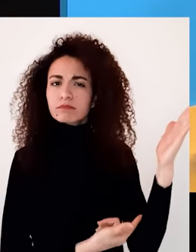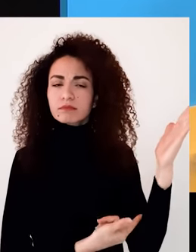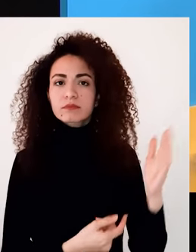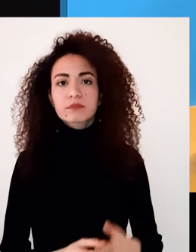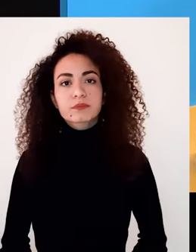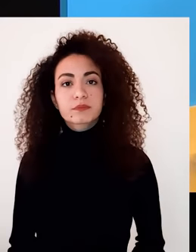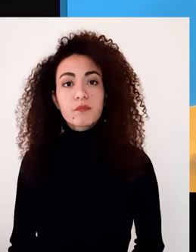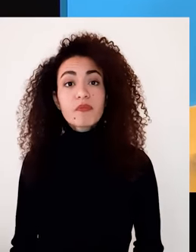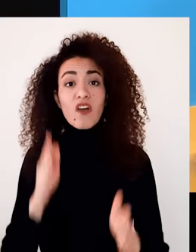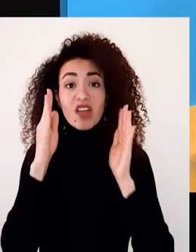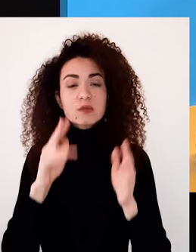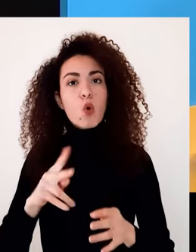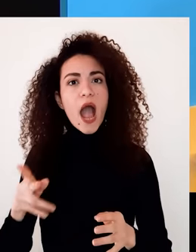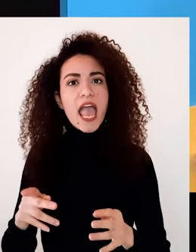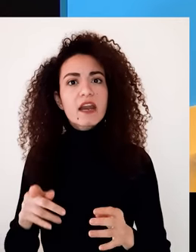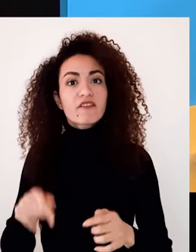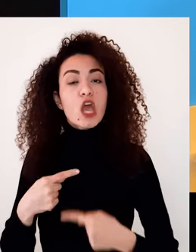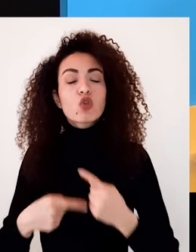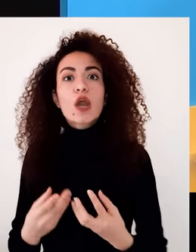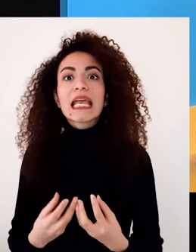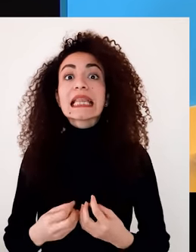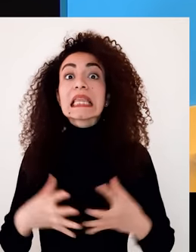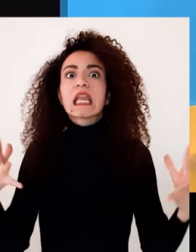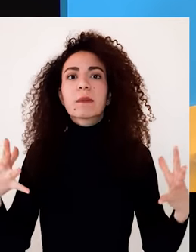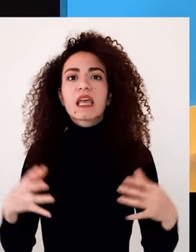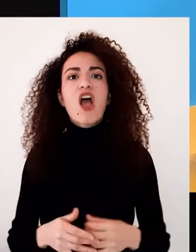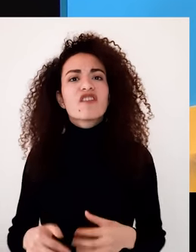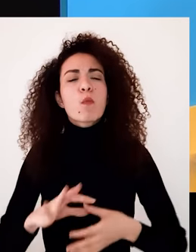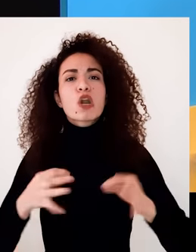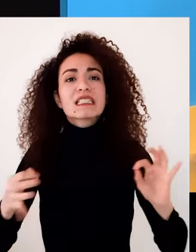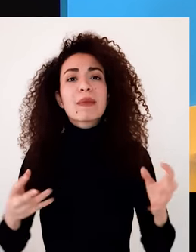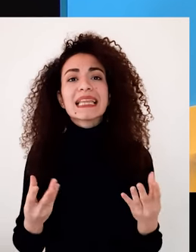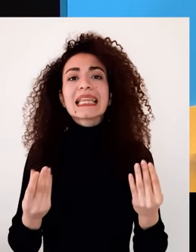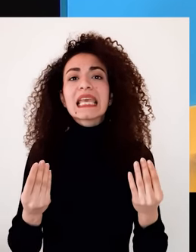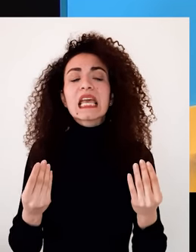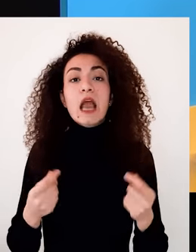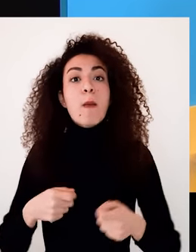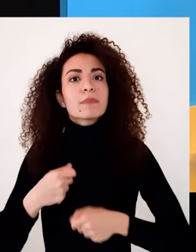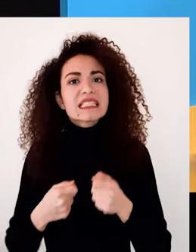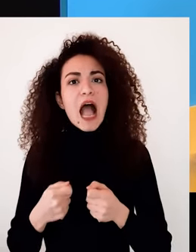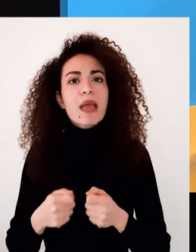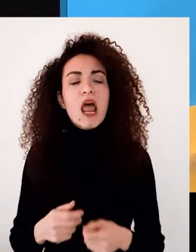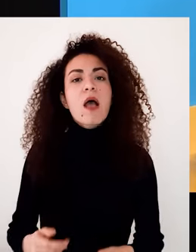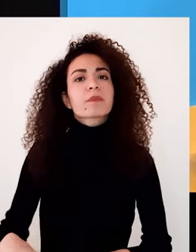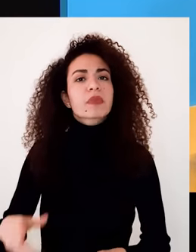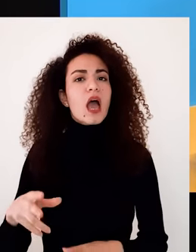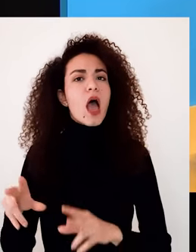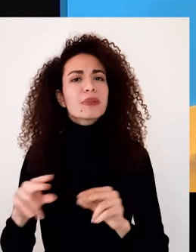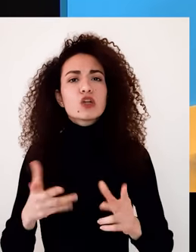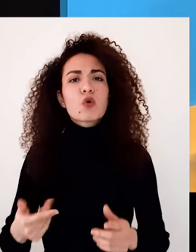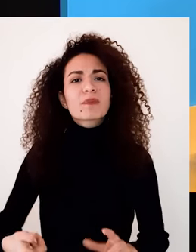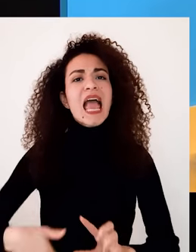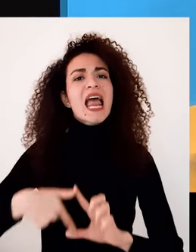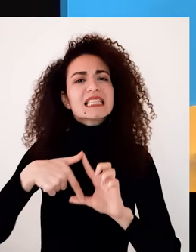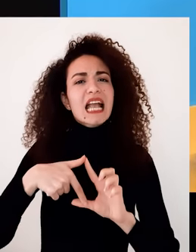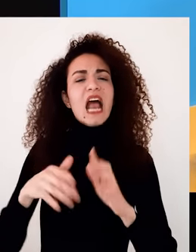الإطار عدة منظمات اليوم تعتمد على مواقع التواصل الاجتماعي مثل فيسبوك، إنستا أو تويتر وغيرها من أجل قيام